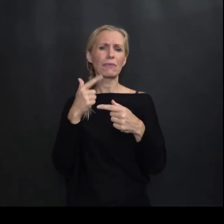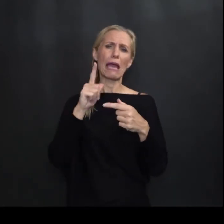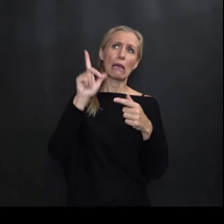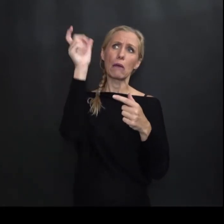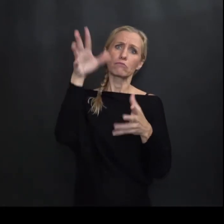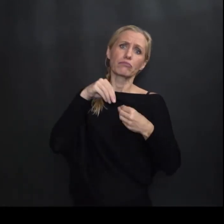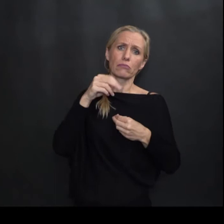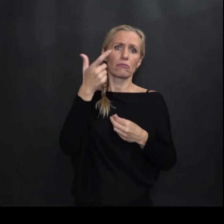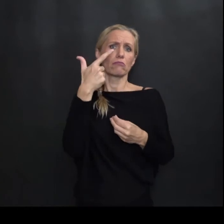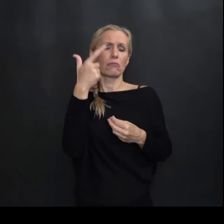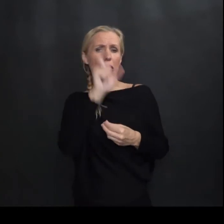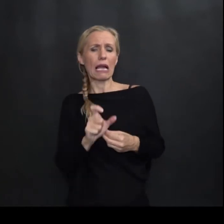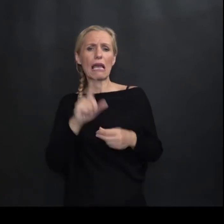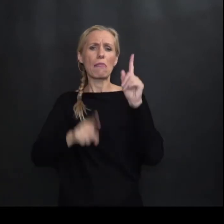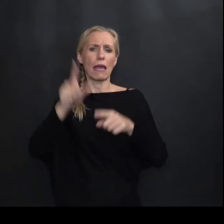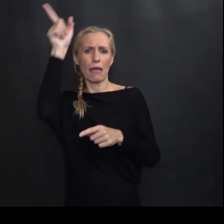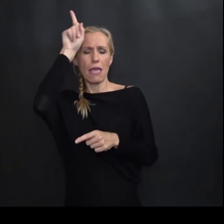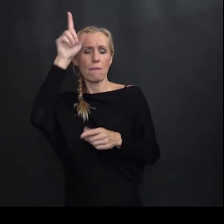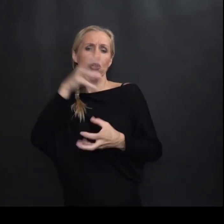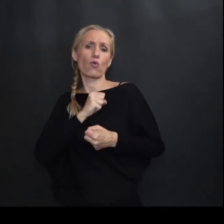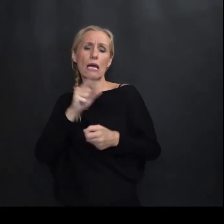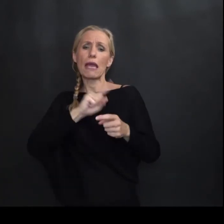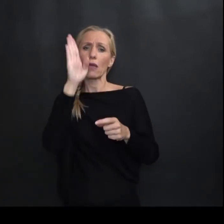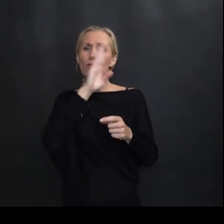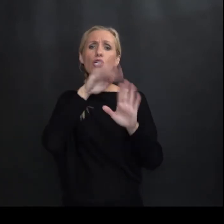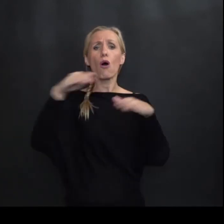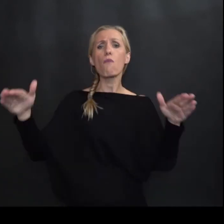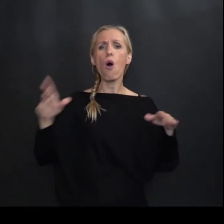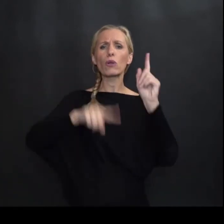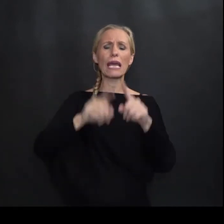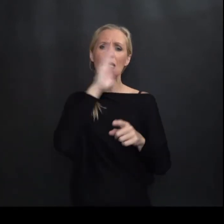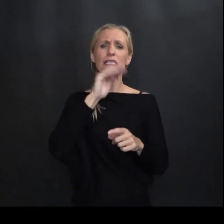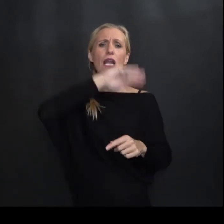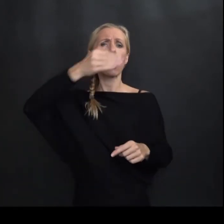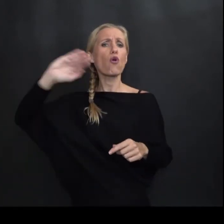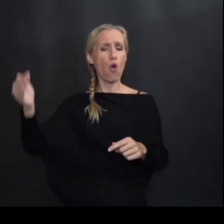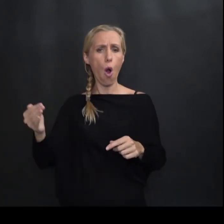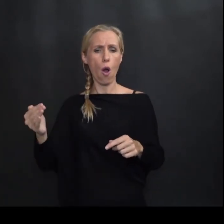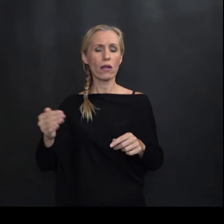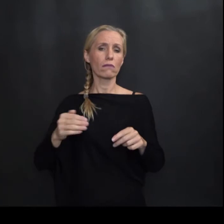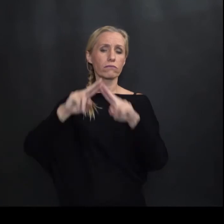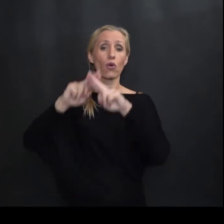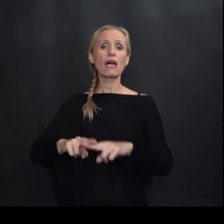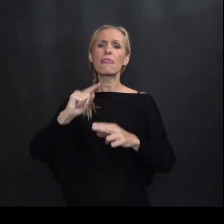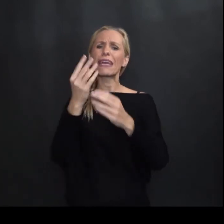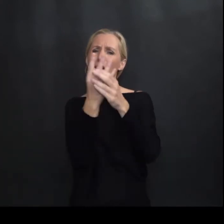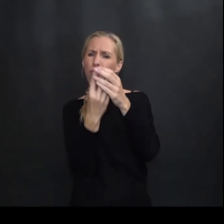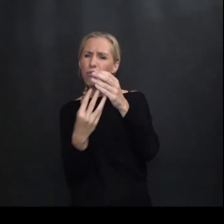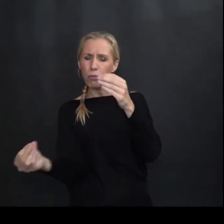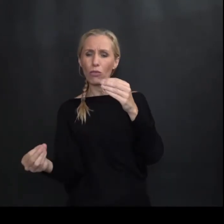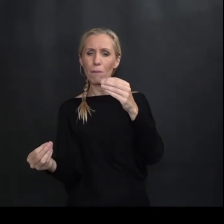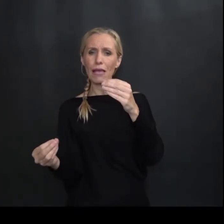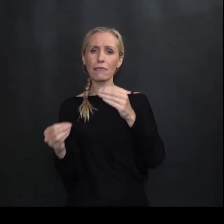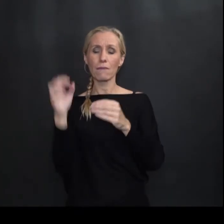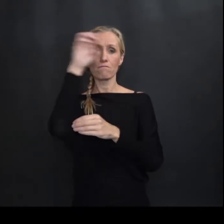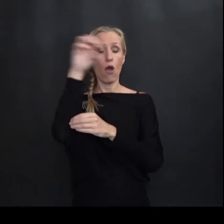je uzela Italija Neke je Njemačka Neki su završili U Crnom moru Neki je u Crnom goru Gori Neke su potopjene